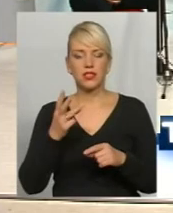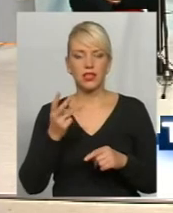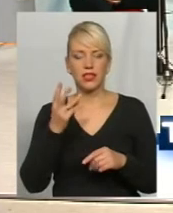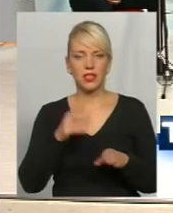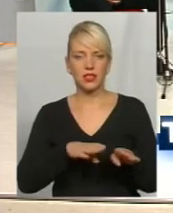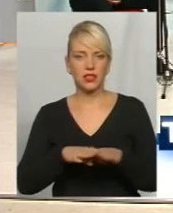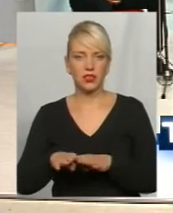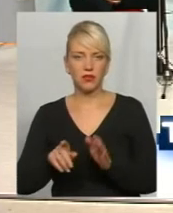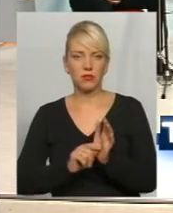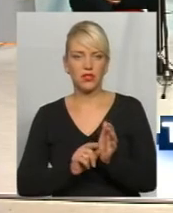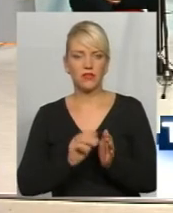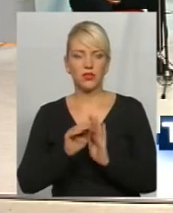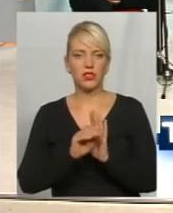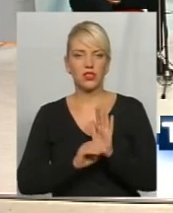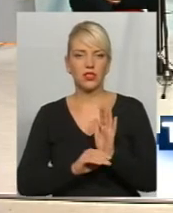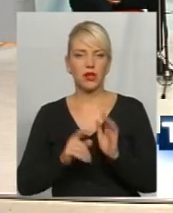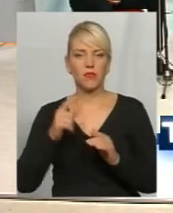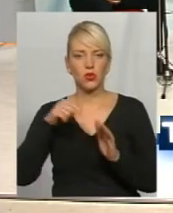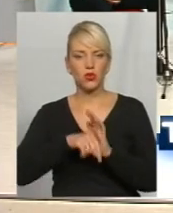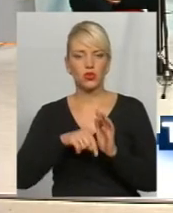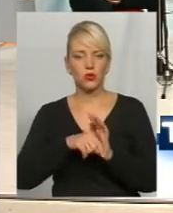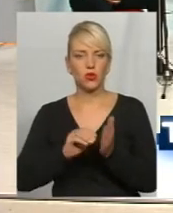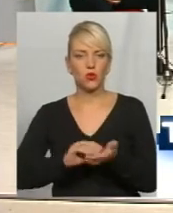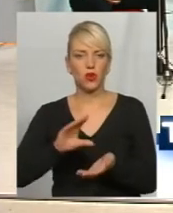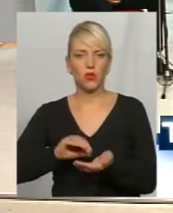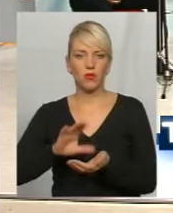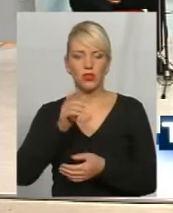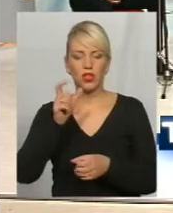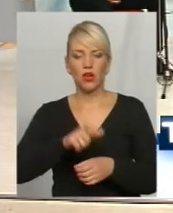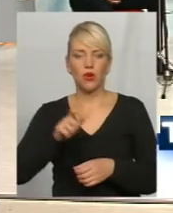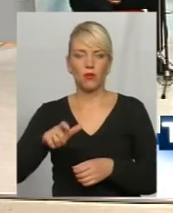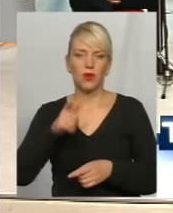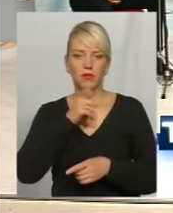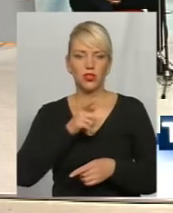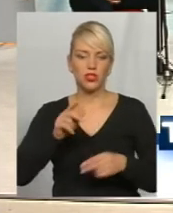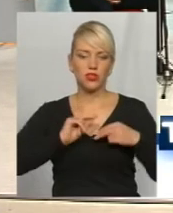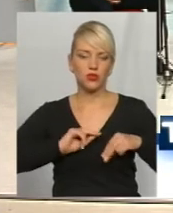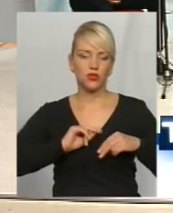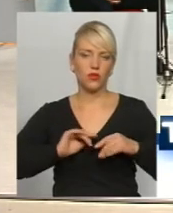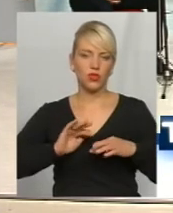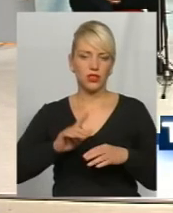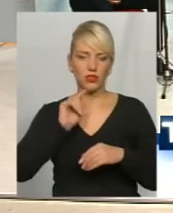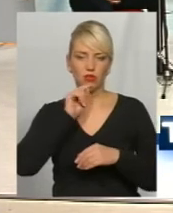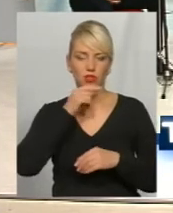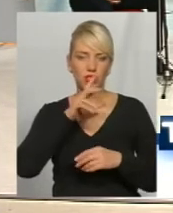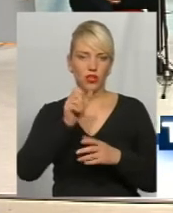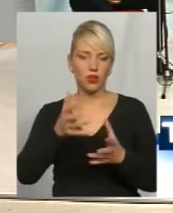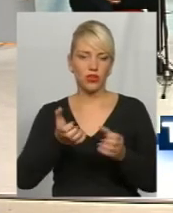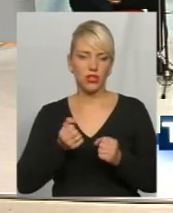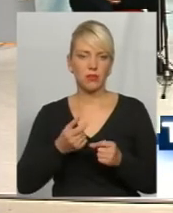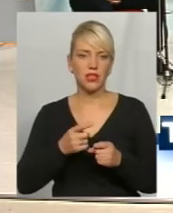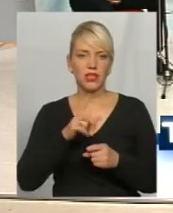пенсійної системи, його суть полягає у накопиченні громадянами під час трудової діяльності, заощаджень і за рахунок цього